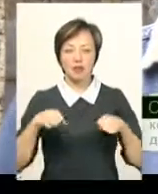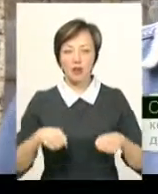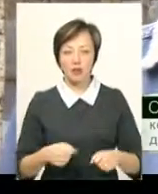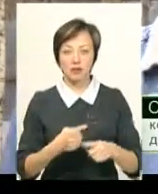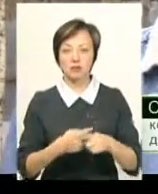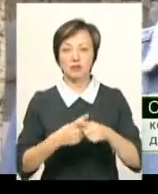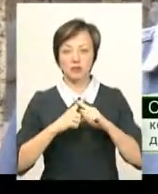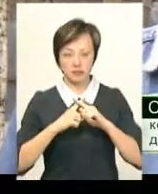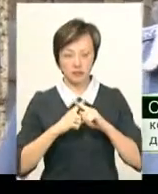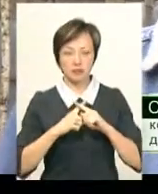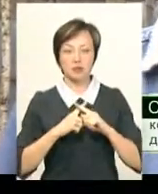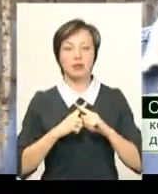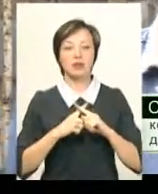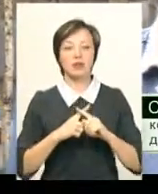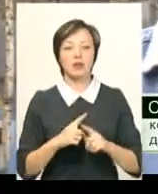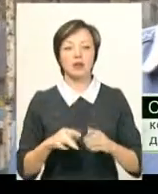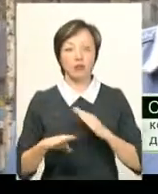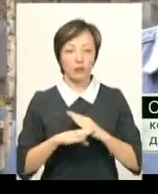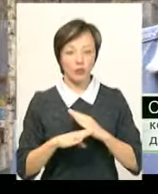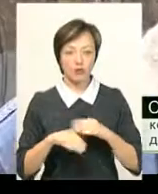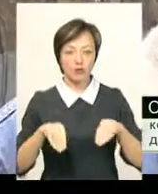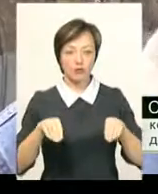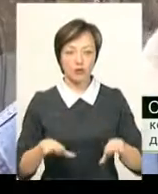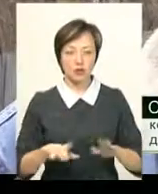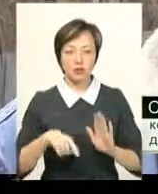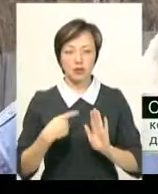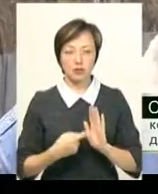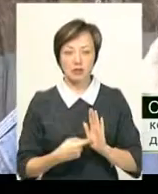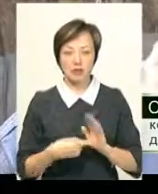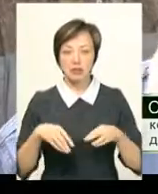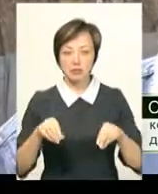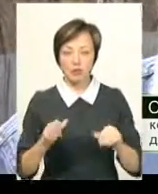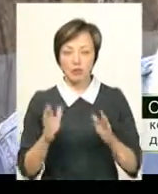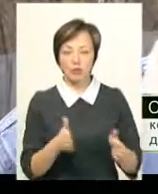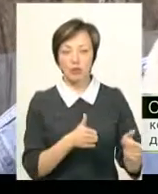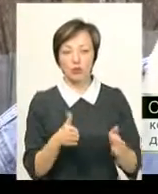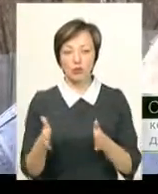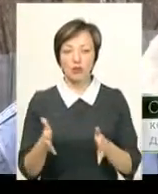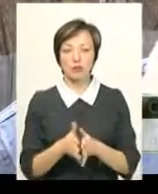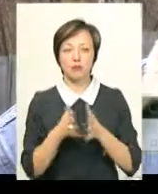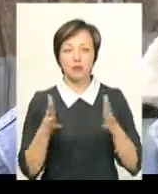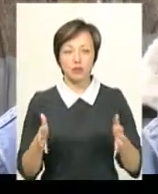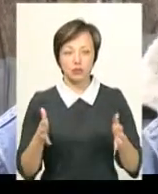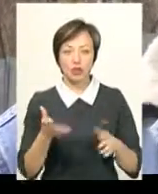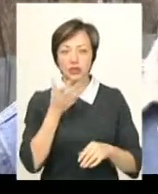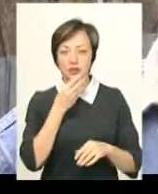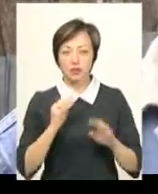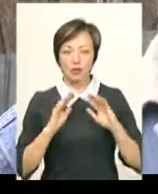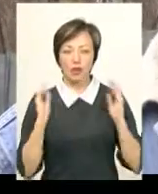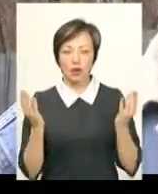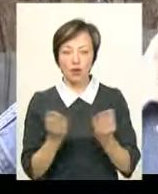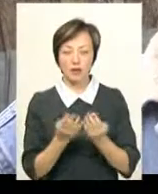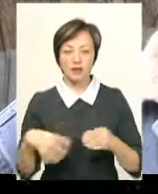Якщо все-таки влада піде на зустріч і допоможе вирішити питання із землею, то будемо будувати набагато більше і красивіше вольєри.